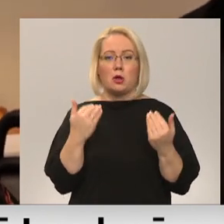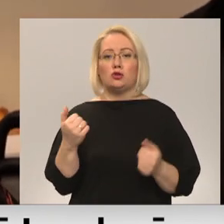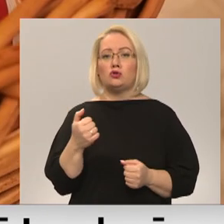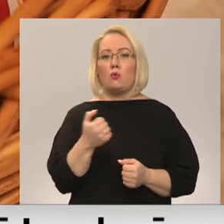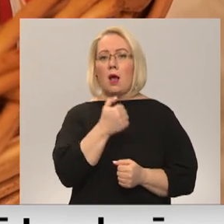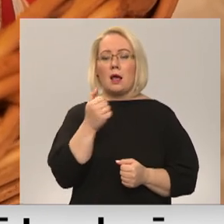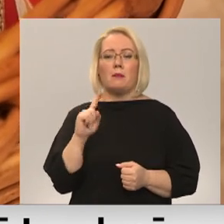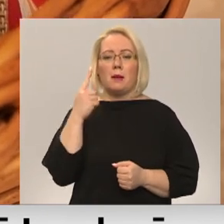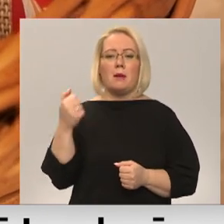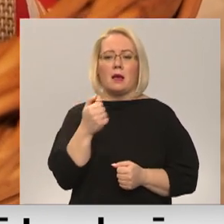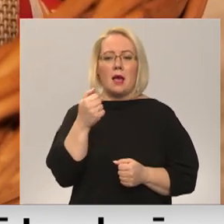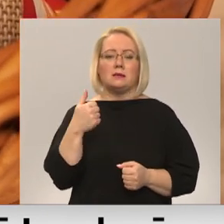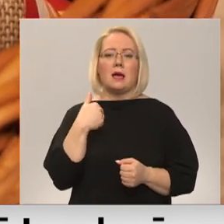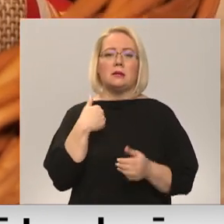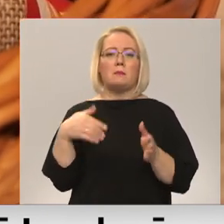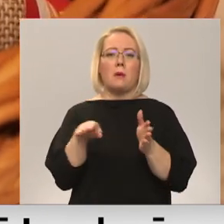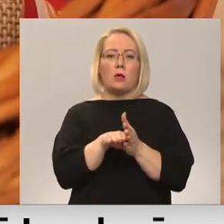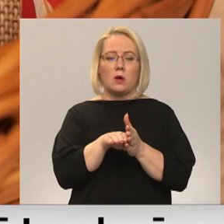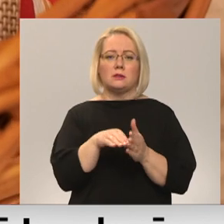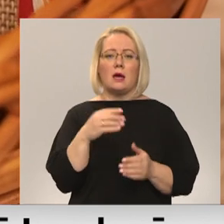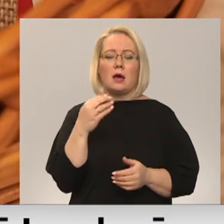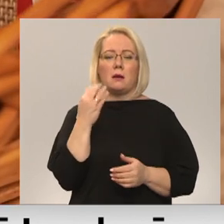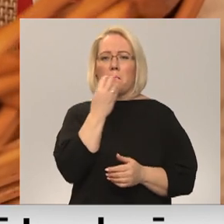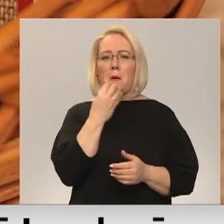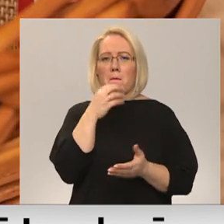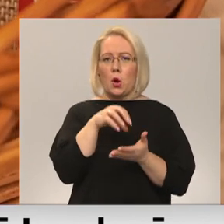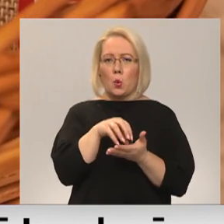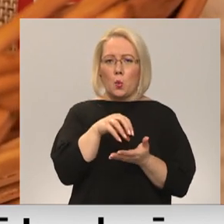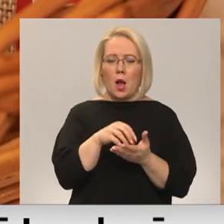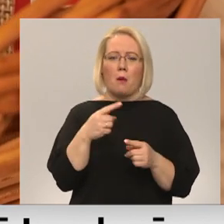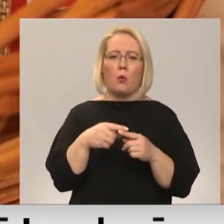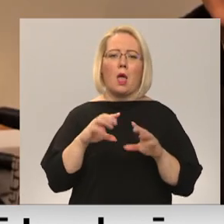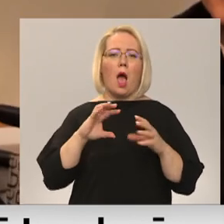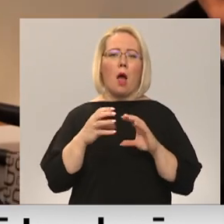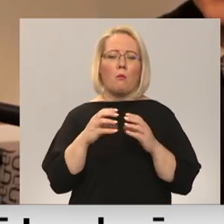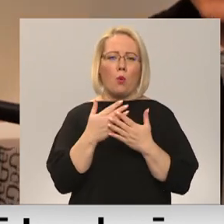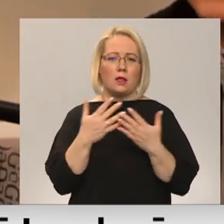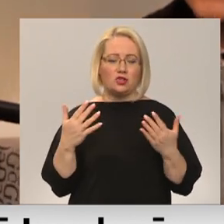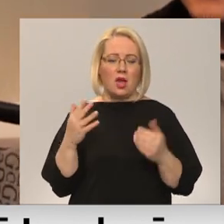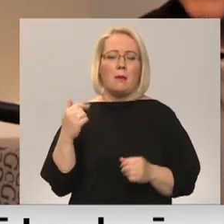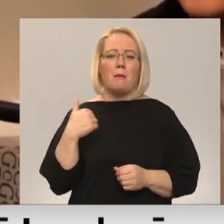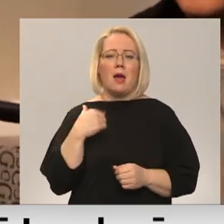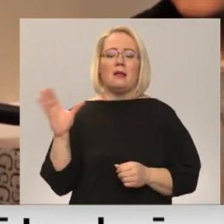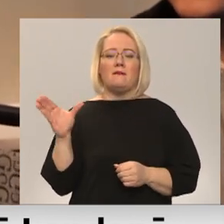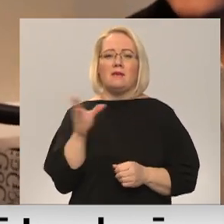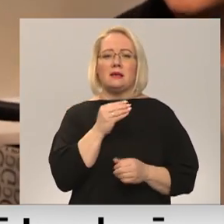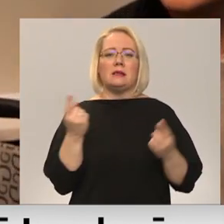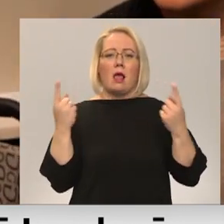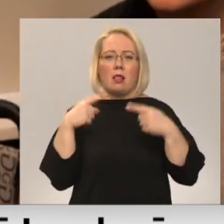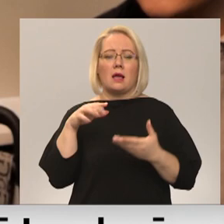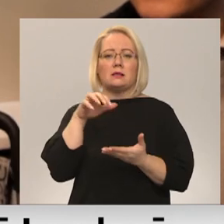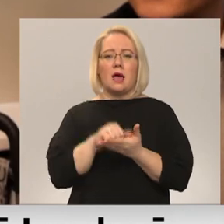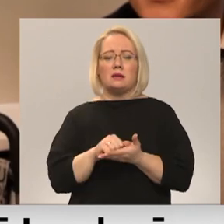gads ir tāds, ka piedalos ar piparkūciņām un ar ābolīšiem. Man visu šīs laiks aizņēm